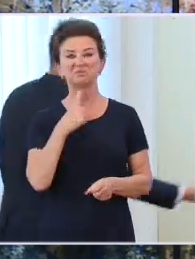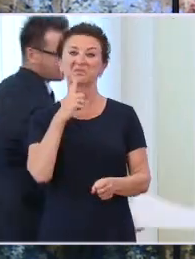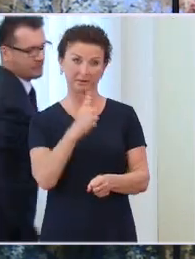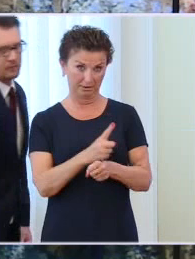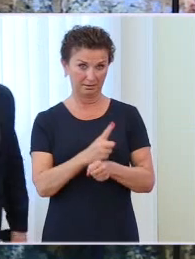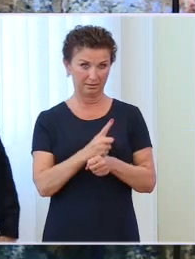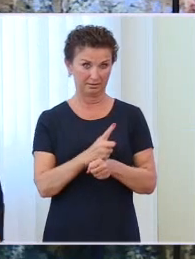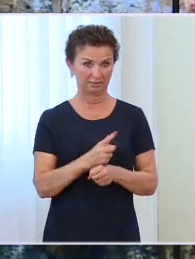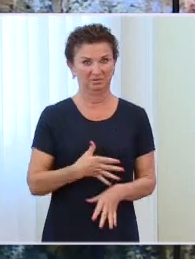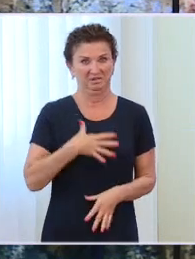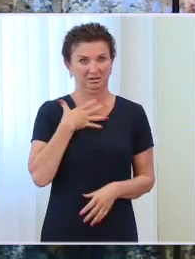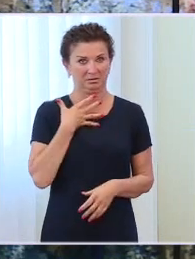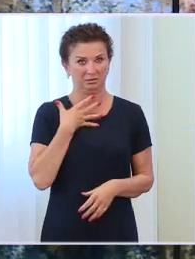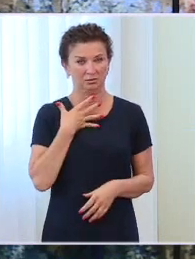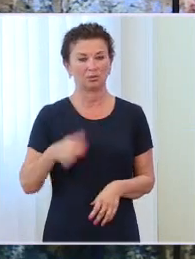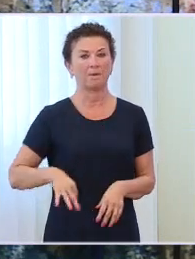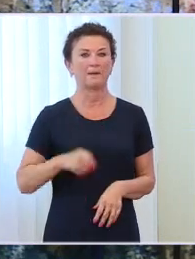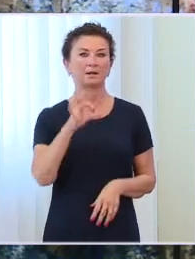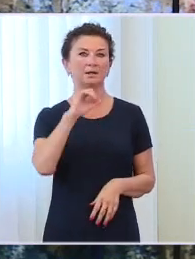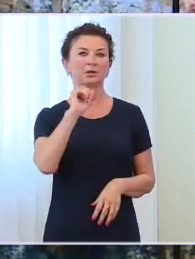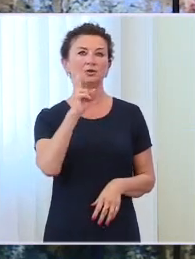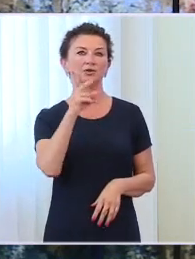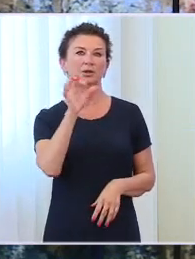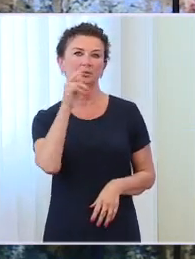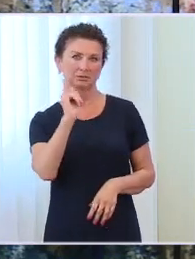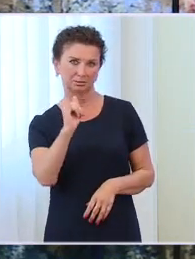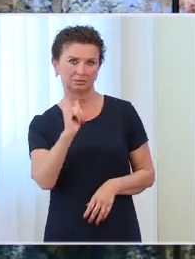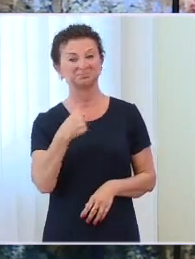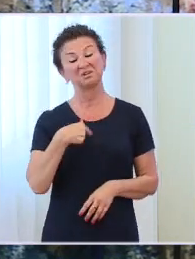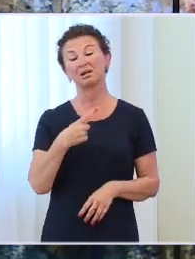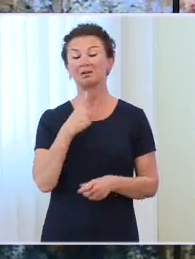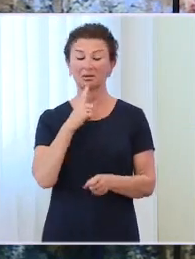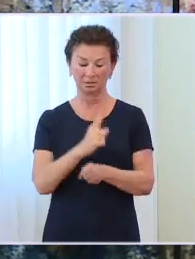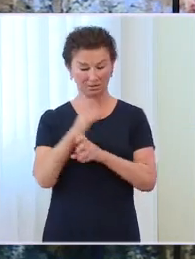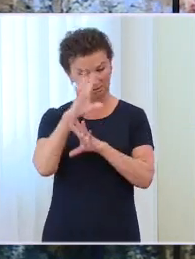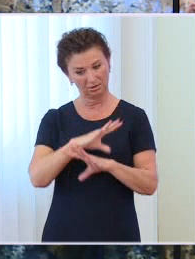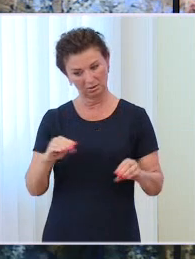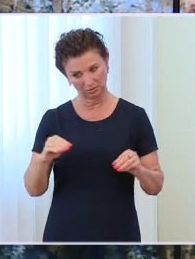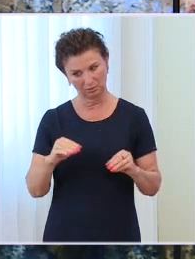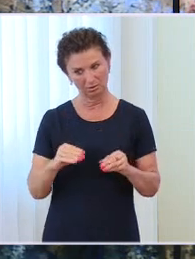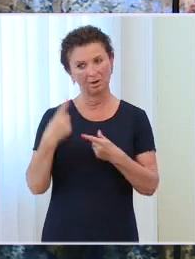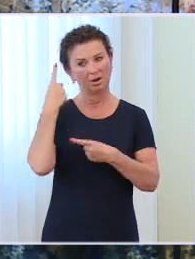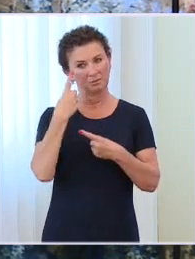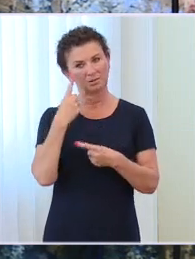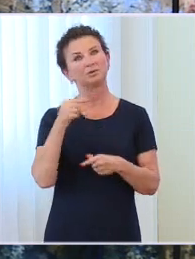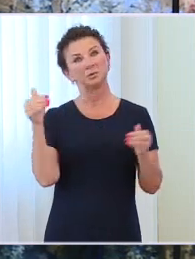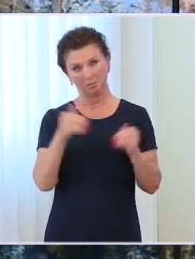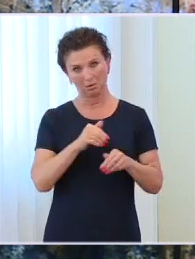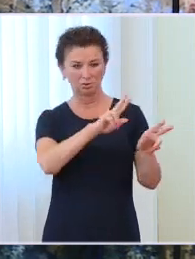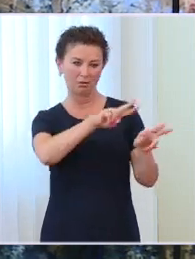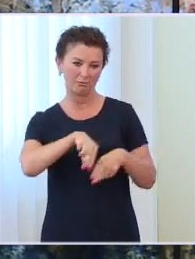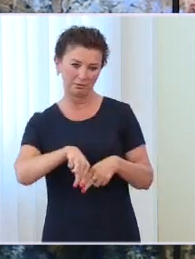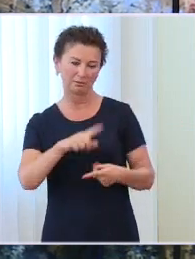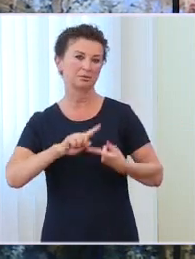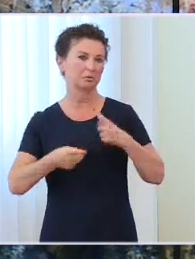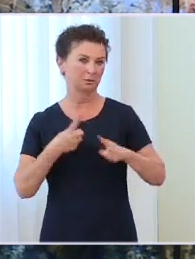jest jego suwerenna decyzja. Szanuję tę decyzję. Czy ma szansę powrotu do polityki? Myślę, że politycy nauczyli się,